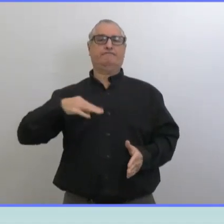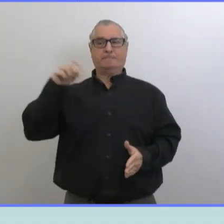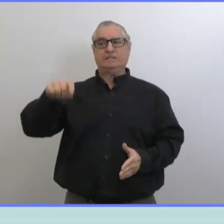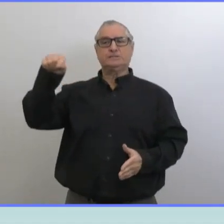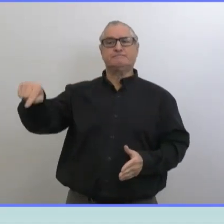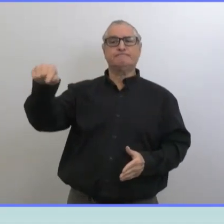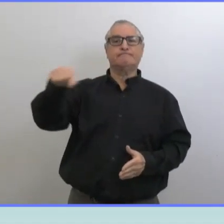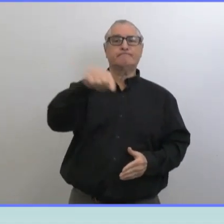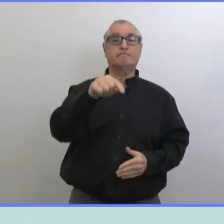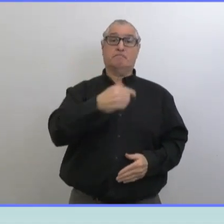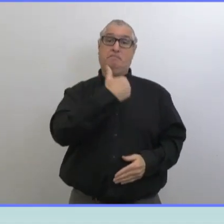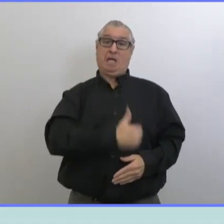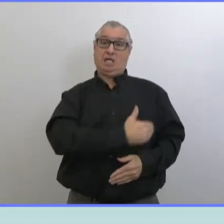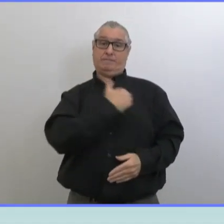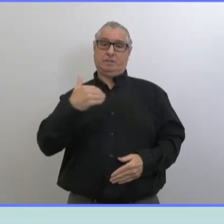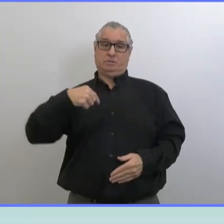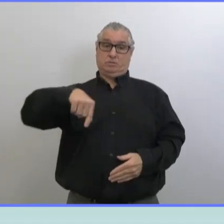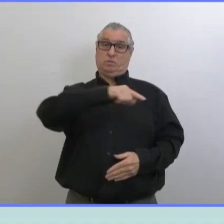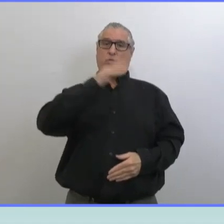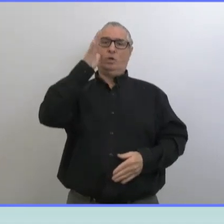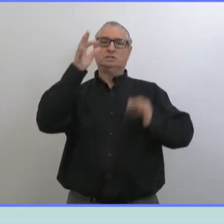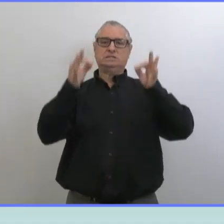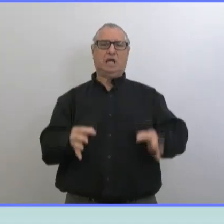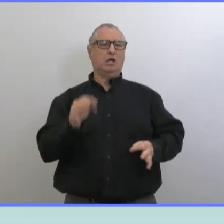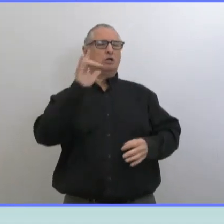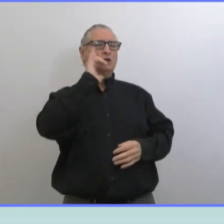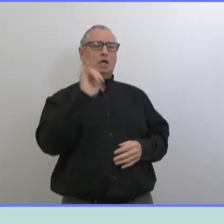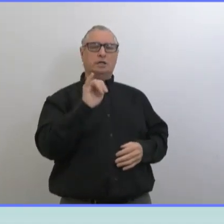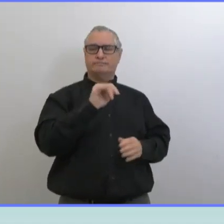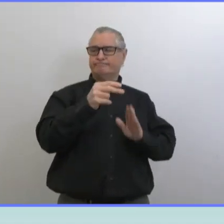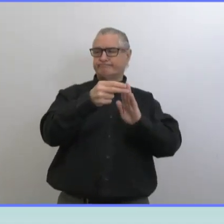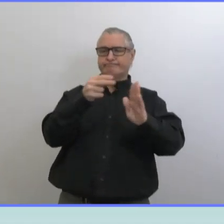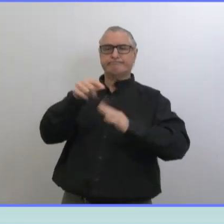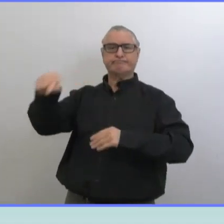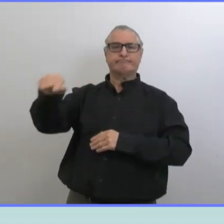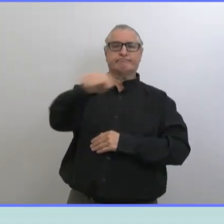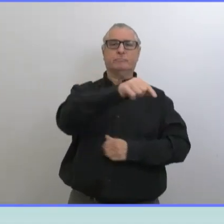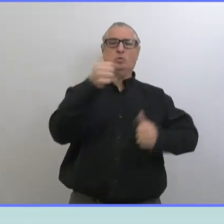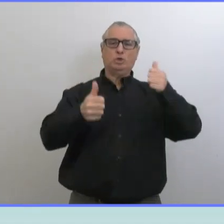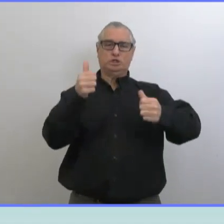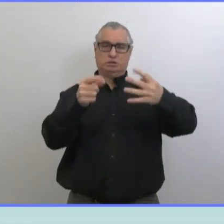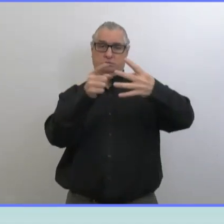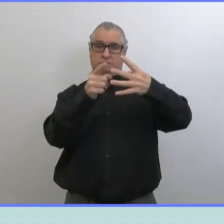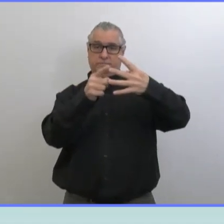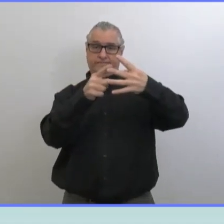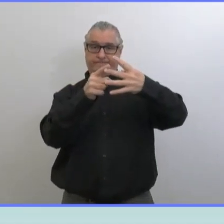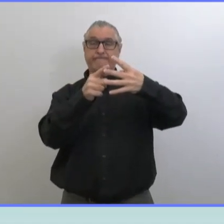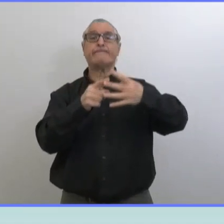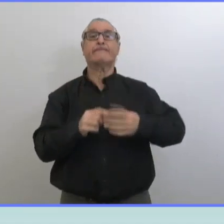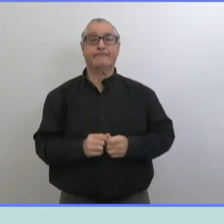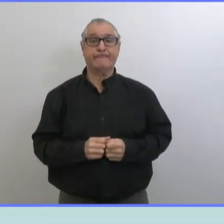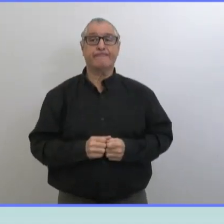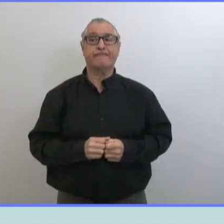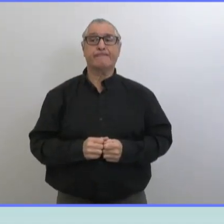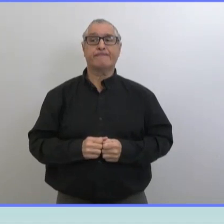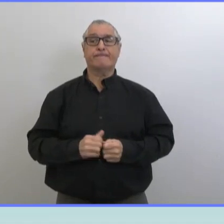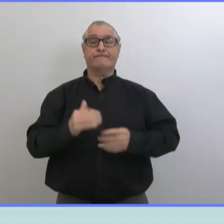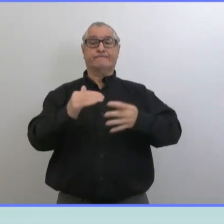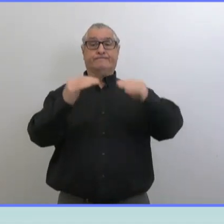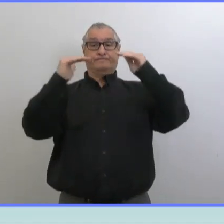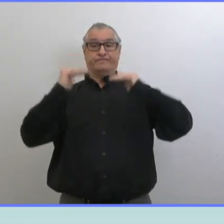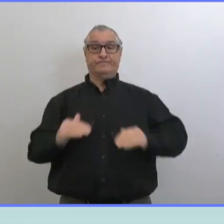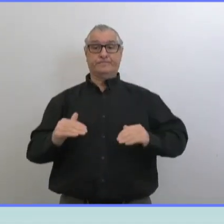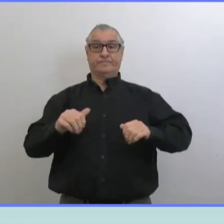Donc, ça, ça nous amène au plan du Manitoba. Comment on suit les lignes directrices du comité